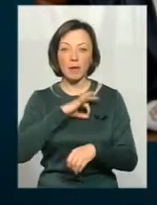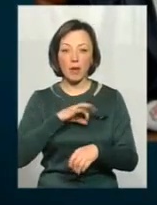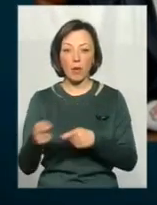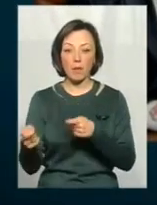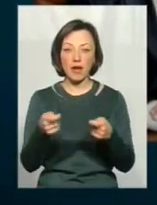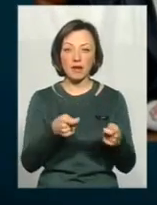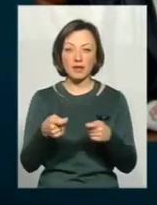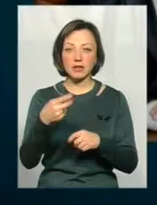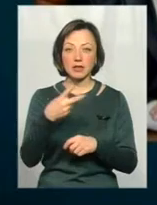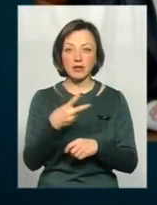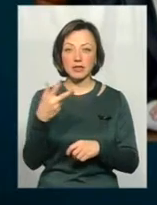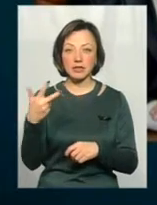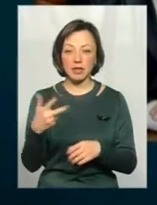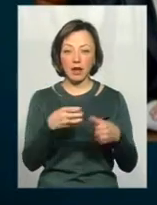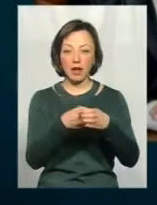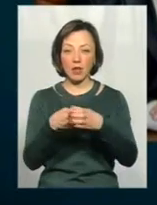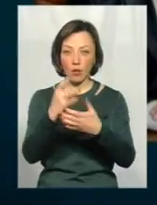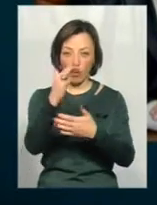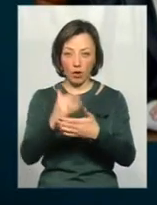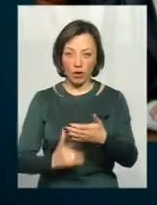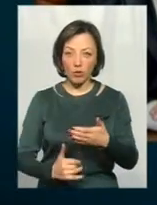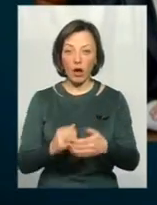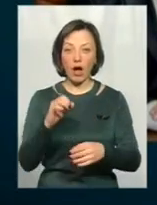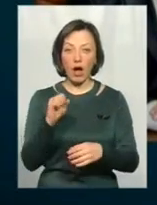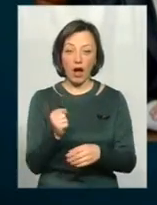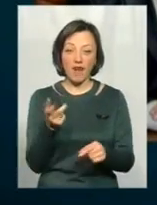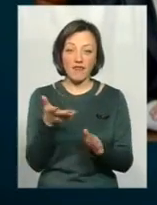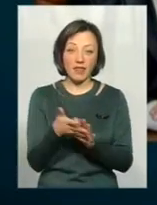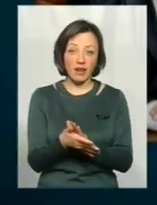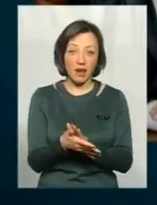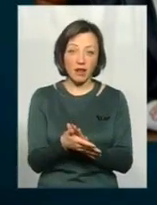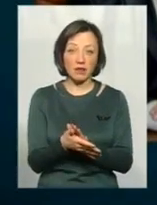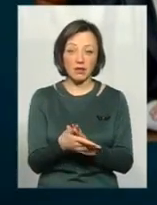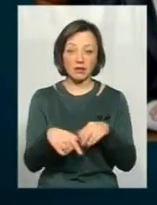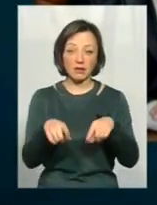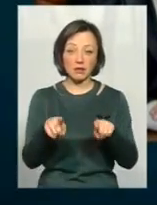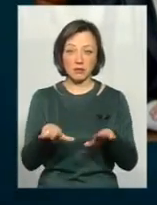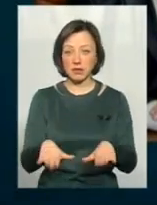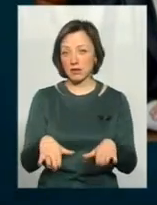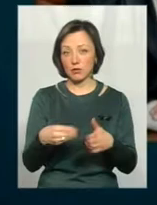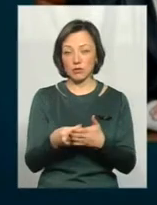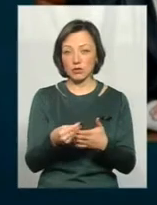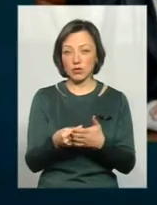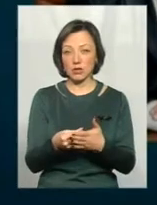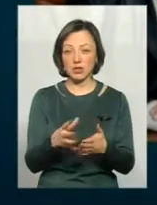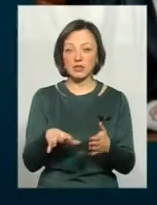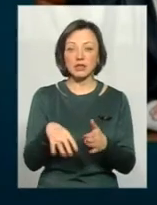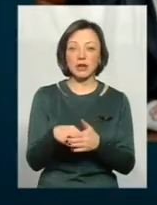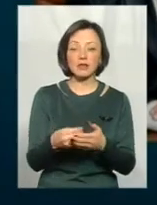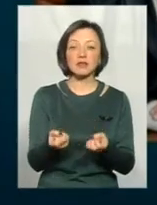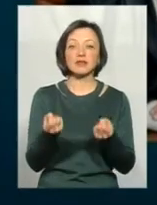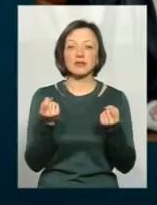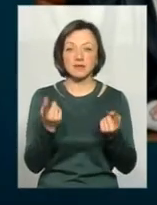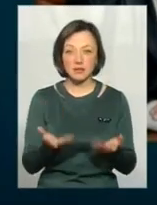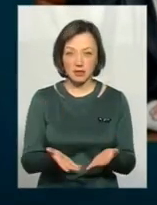23 категорій людей, а видатки повинні нести місцевий бюджет. За рахунок чого?